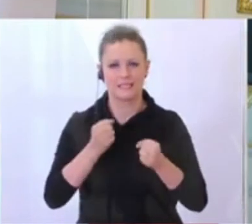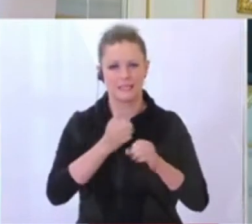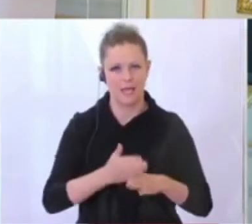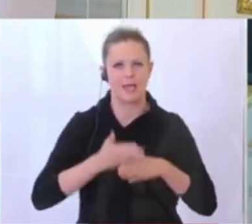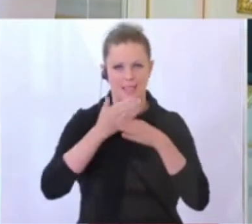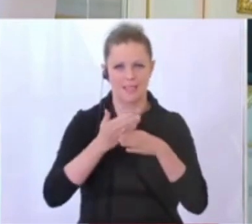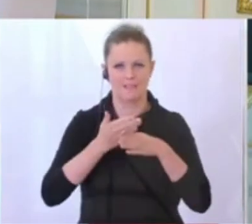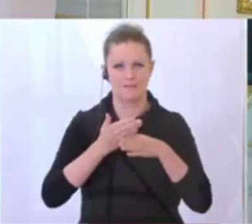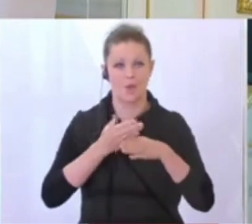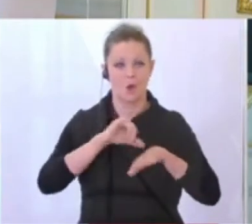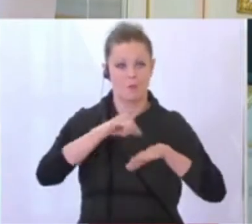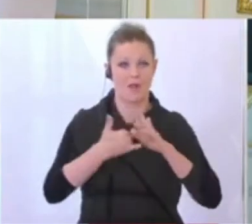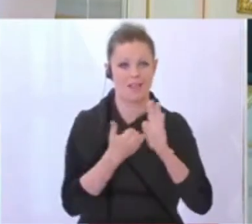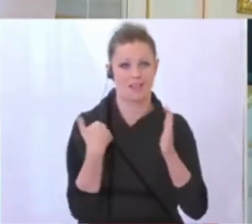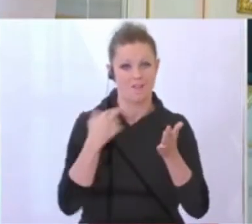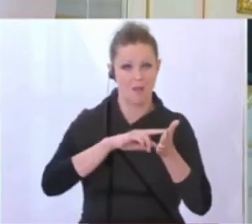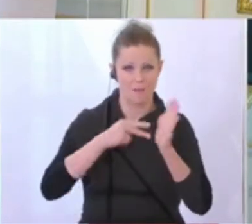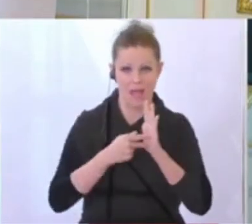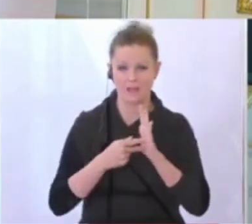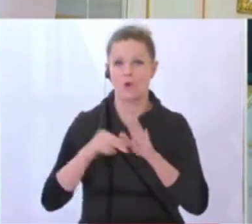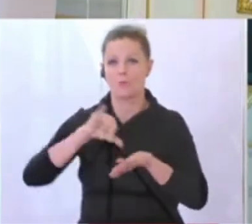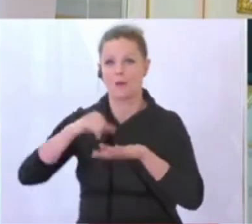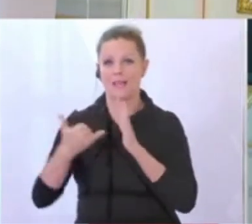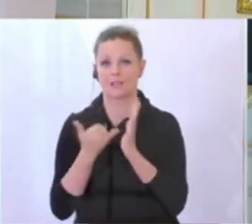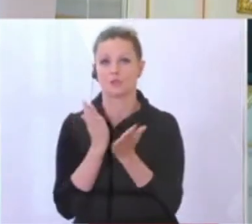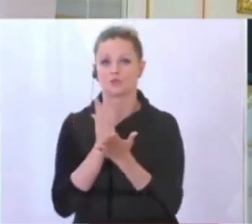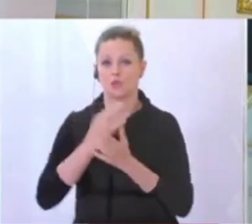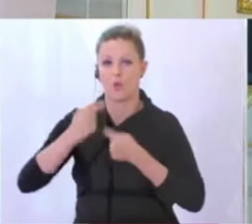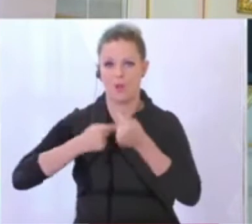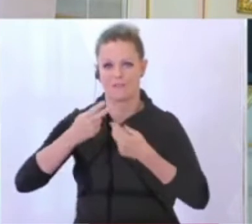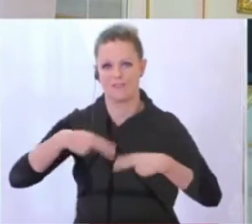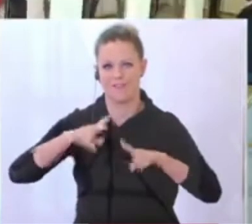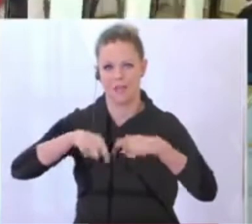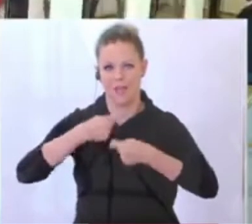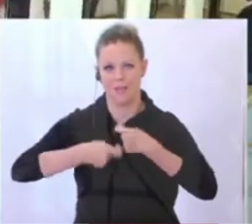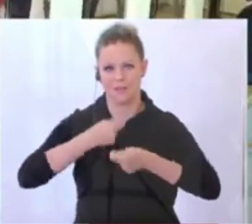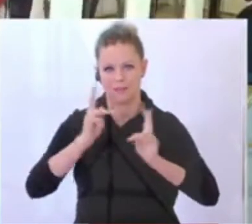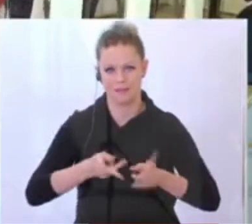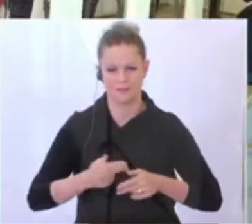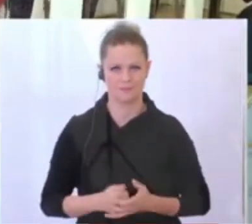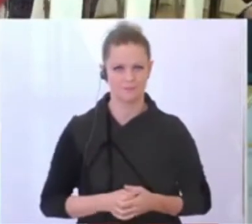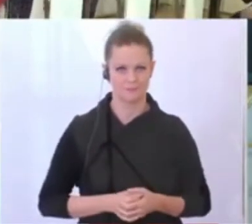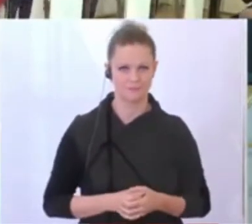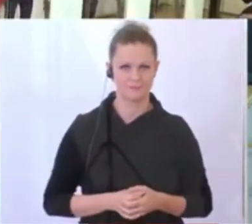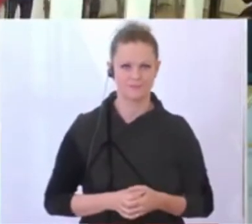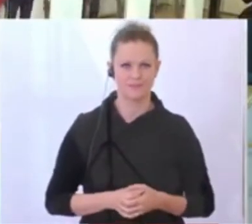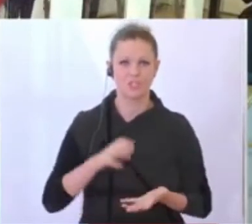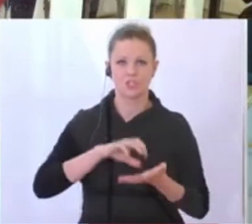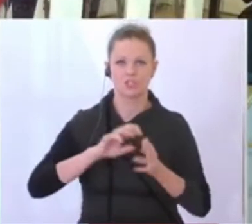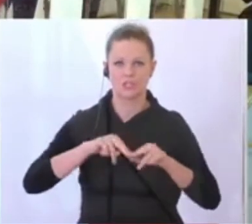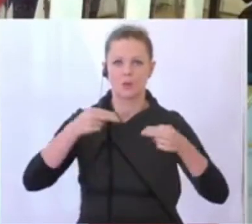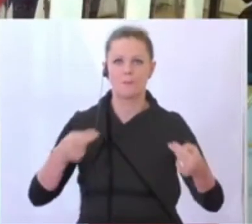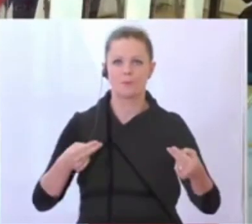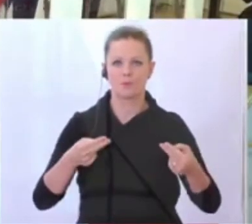geplanten Projekte und die begonnenen Projekte auch fortzusetzen. Dankeschön. Herr Städtebund, Präsident